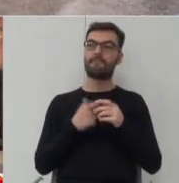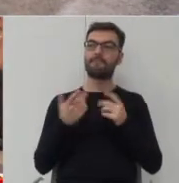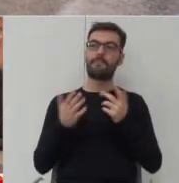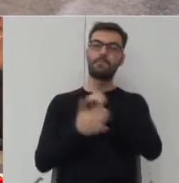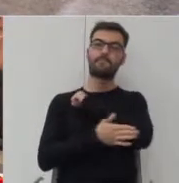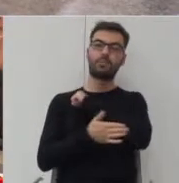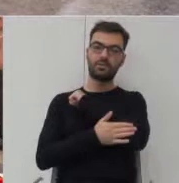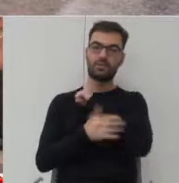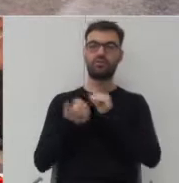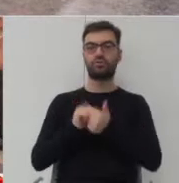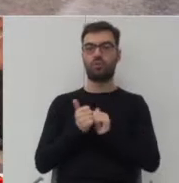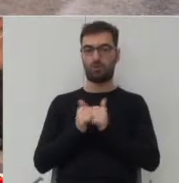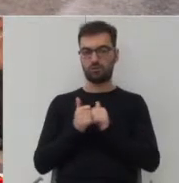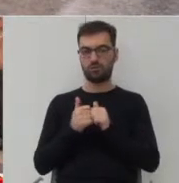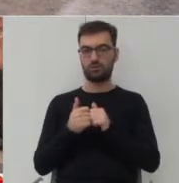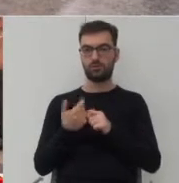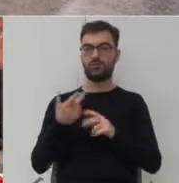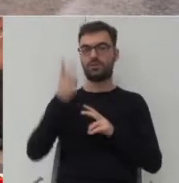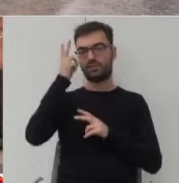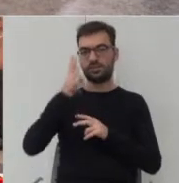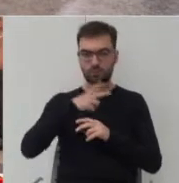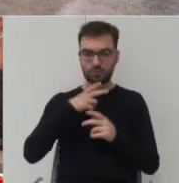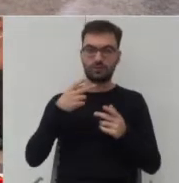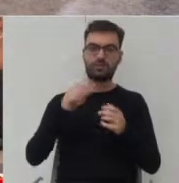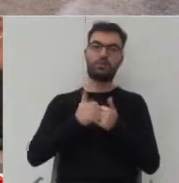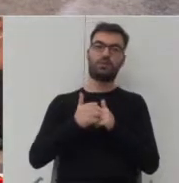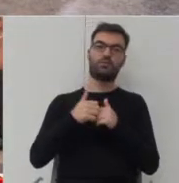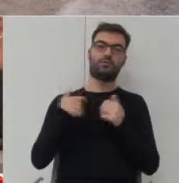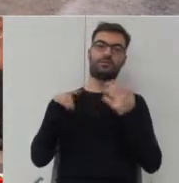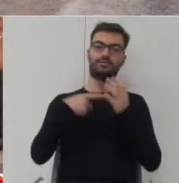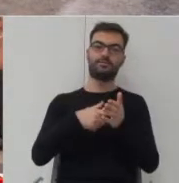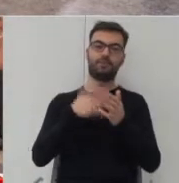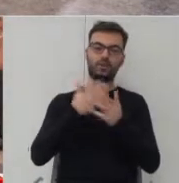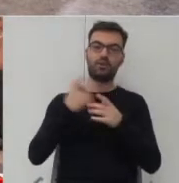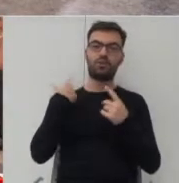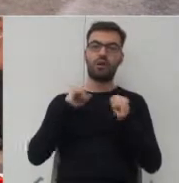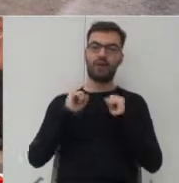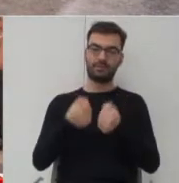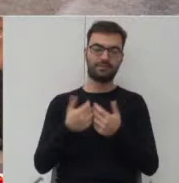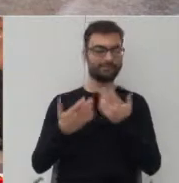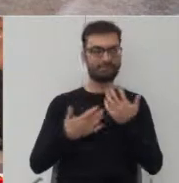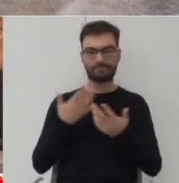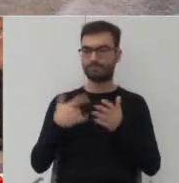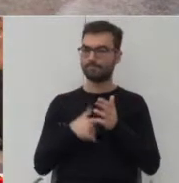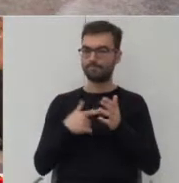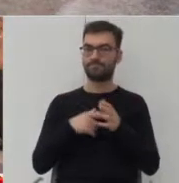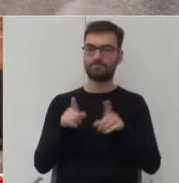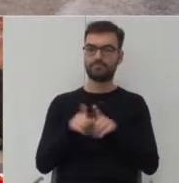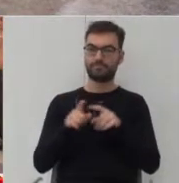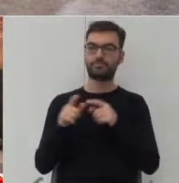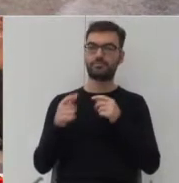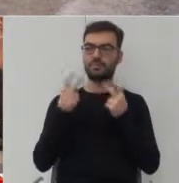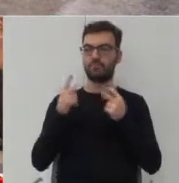sportu dla sportowców i instytucji sportowych adresujących wyłącznie do osób aktywnych swoją ofertę jest też jednym z